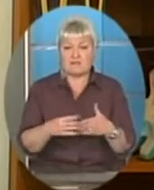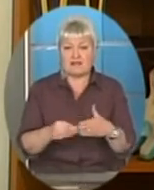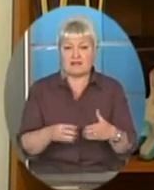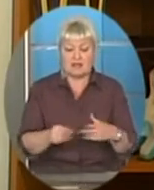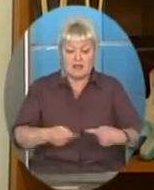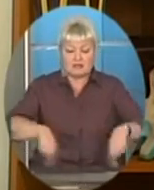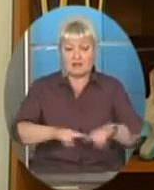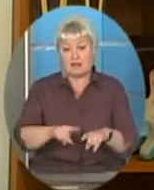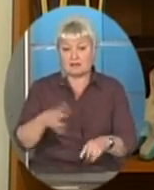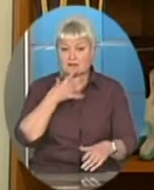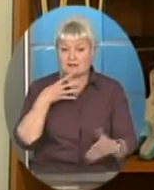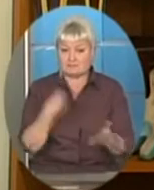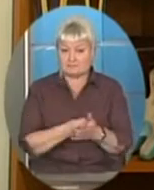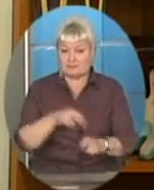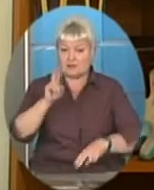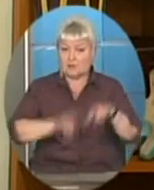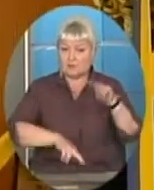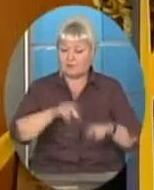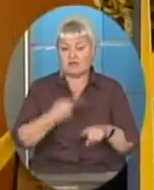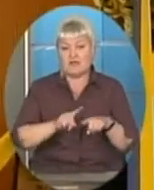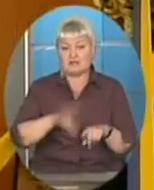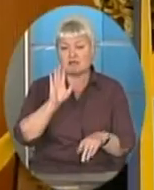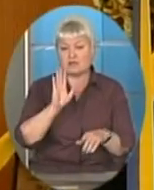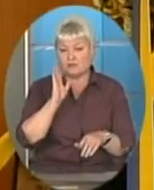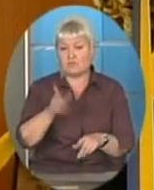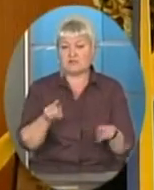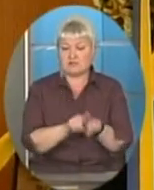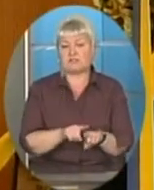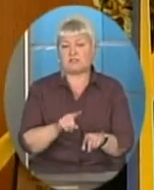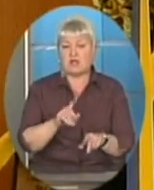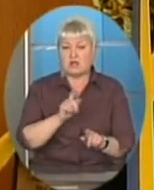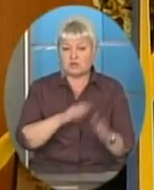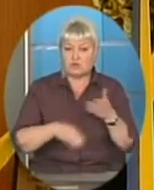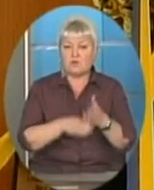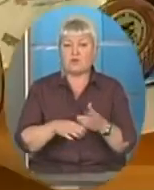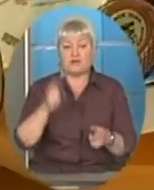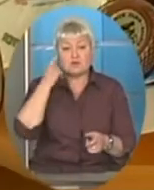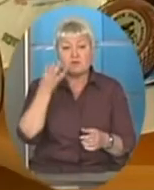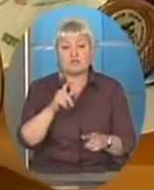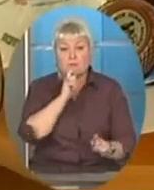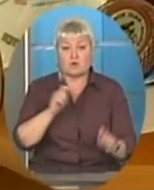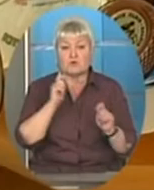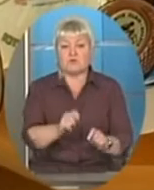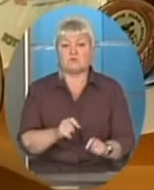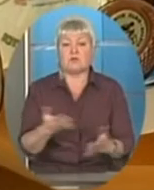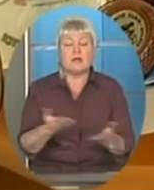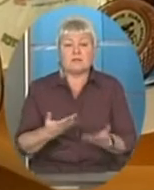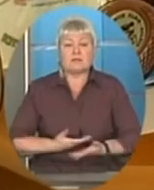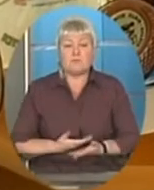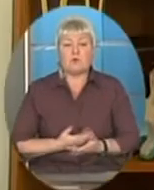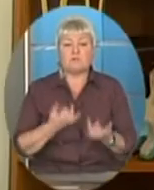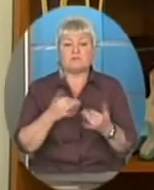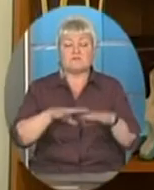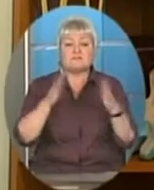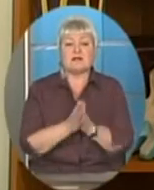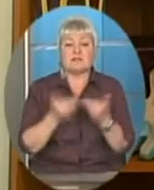індивідуального будівництва. Це також буде допомога. Ну і вирішуємо ще про цінні подарунки. Нам треба більше дбати про те, який побут загалом для людей